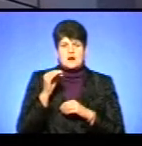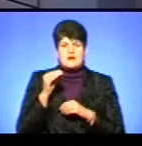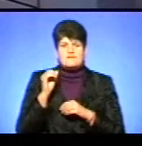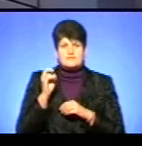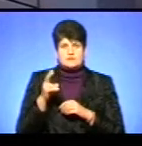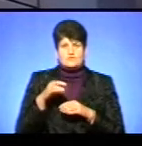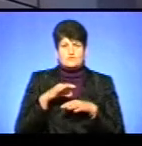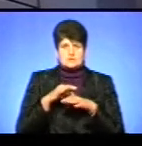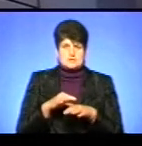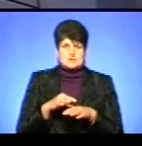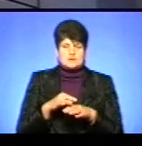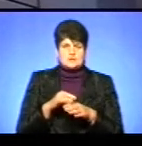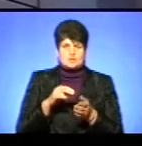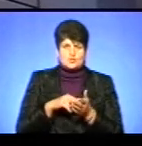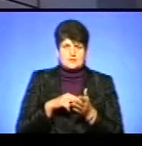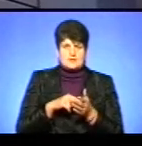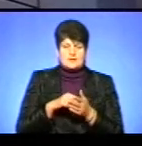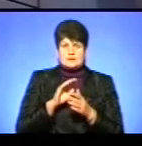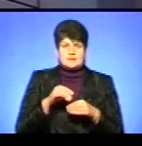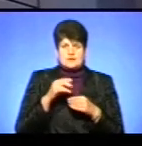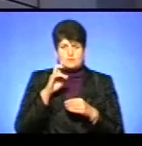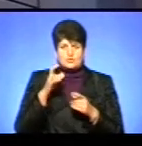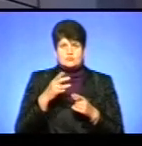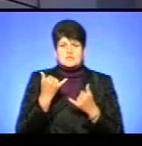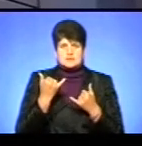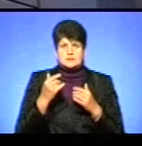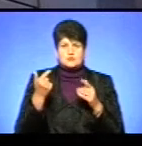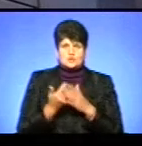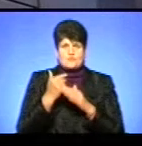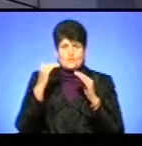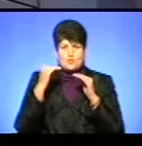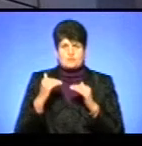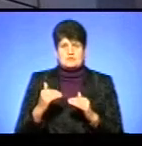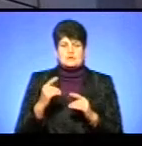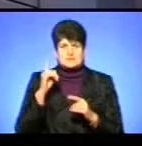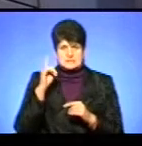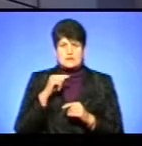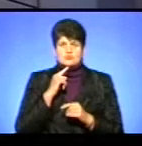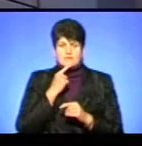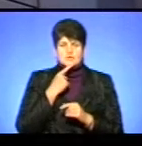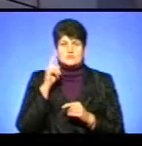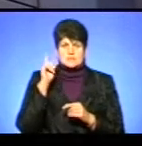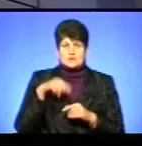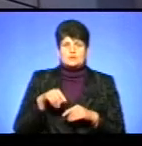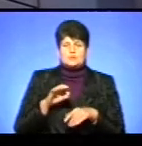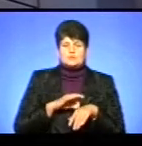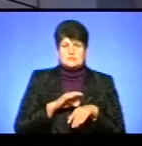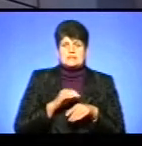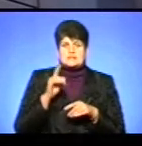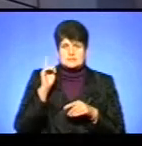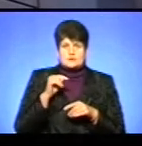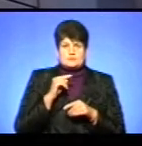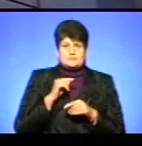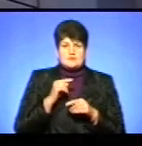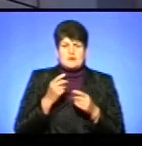Не приведи Боже, щоб зараз в такий час ми до того опустилися. Знаю, що важко, знаю, що боляче, знаю, що накладно.